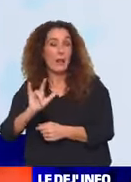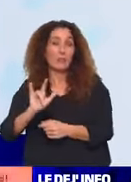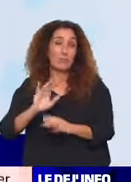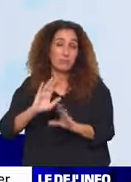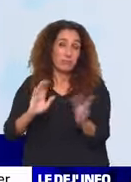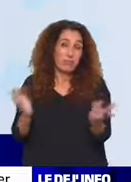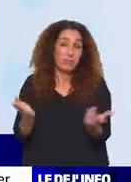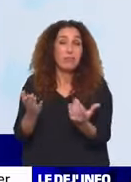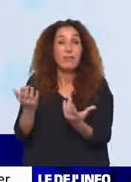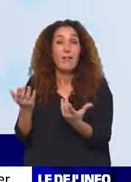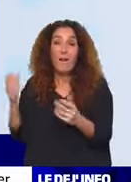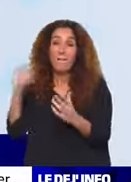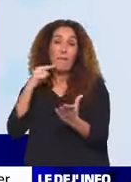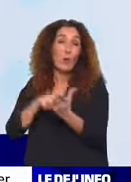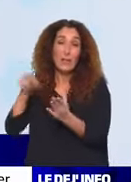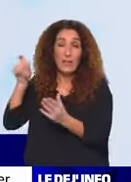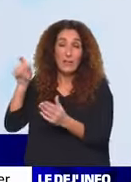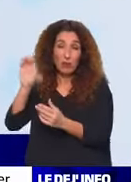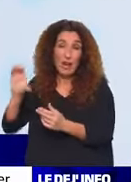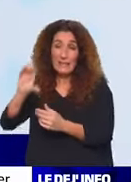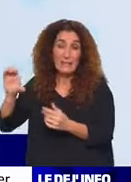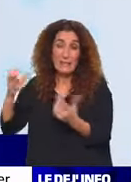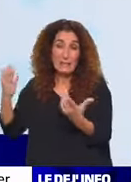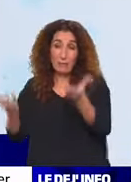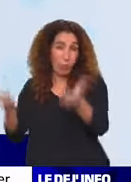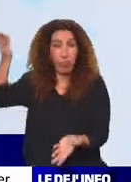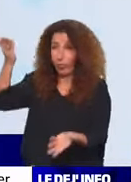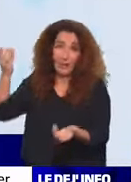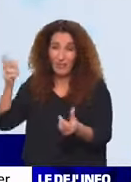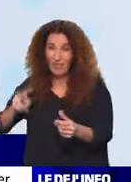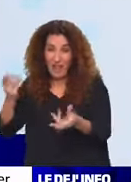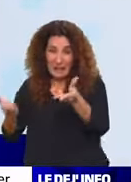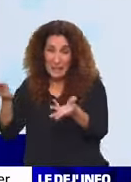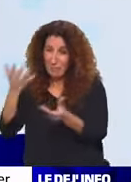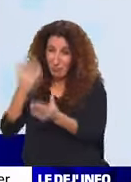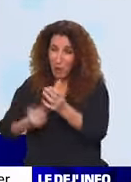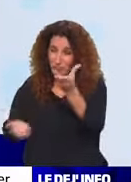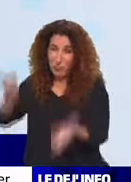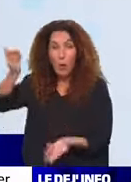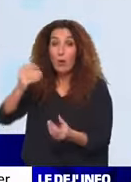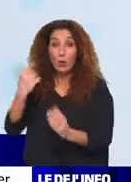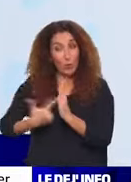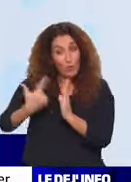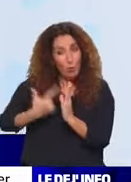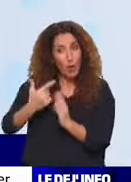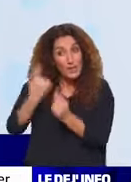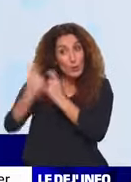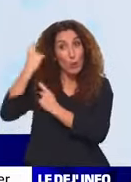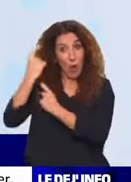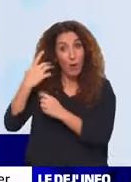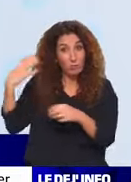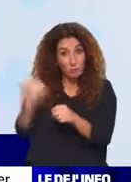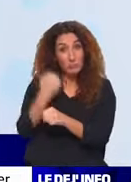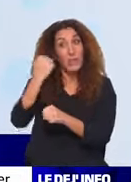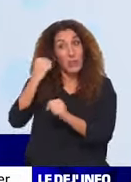face aux grandissimes favoris de Chelsea. Donc là, c'est quand même très déséquilibré pour les Lillois. On rappelle que'est la deuxième fois dans leur histoire qu'ils atteignent les